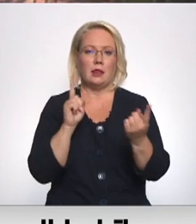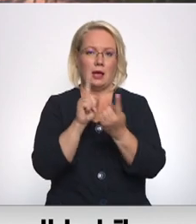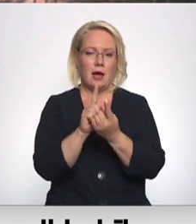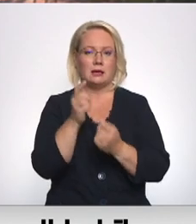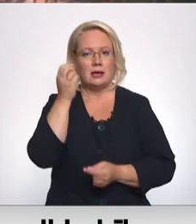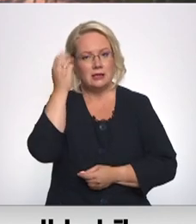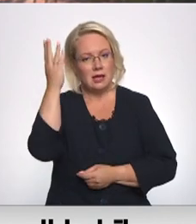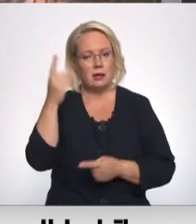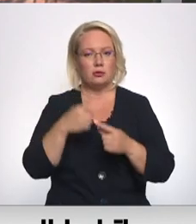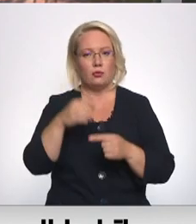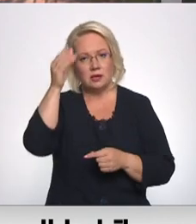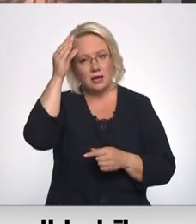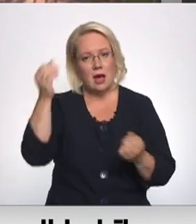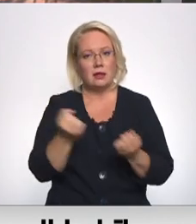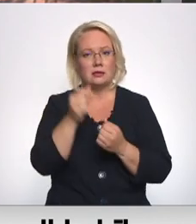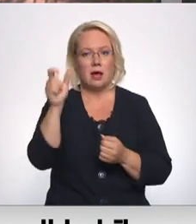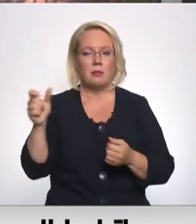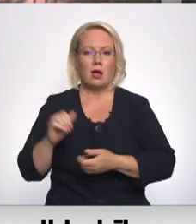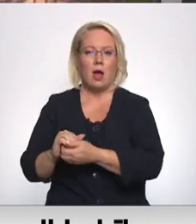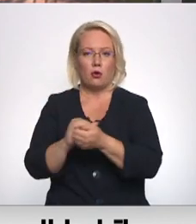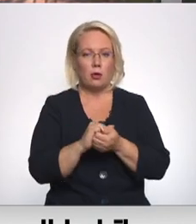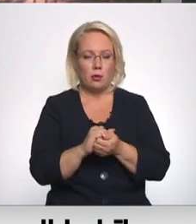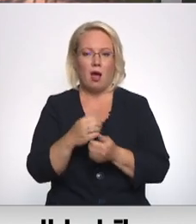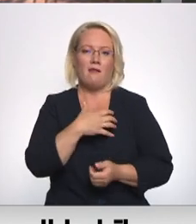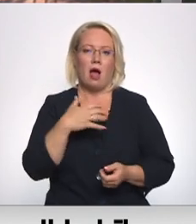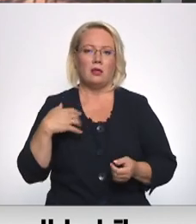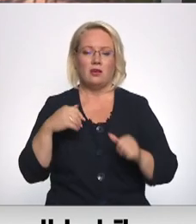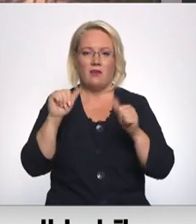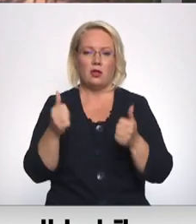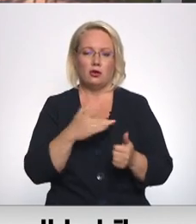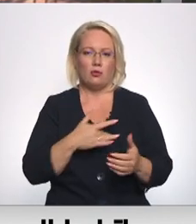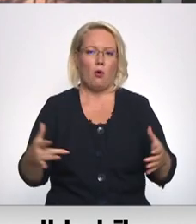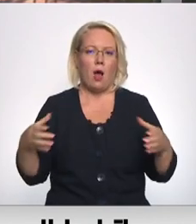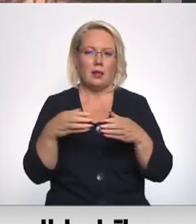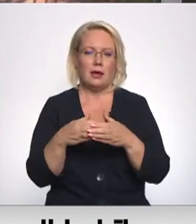izglītības un zinātnes darbinieka arotbiedrība ar valdību veidojošo koalīciju partiju pārstāvību.